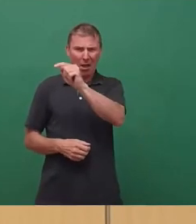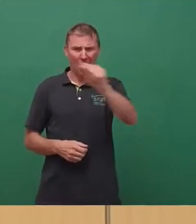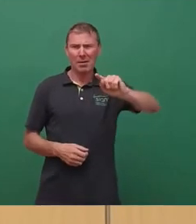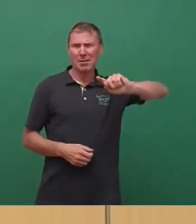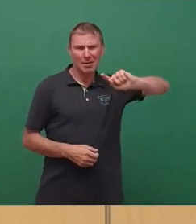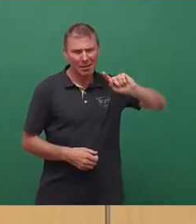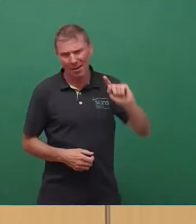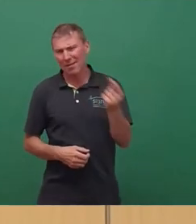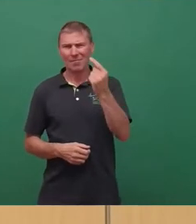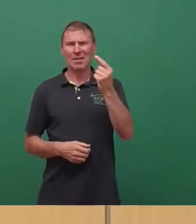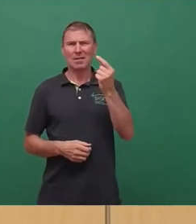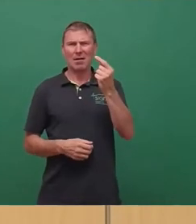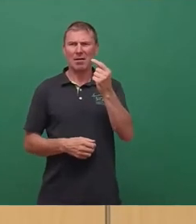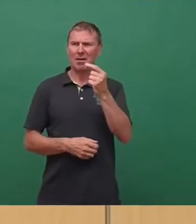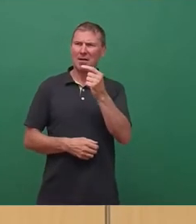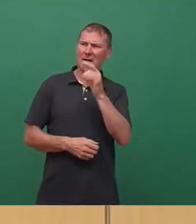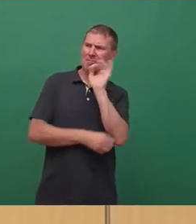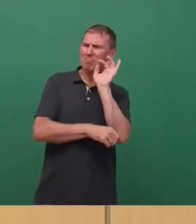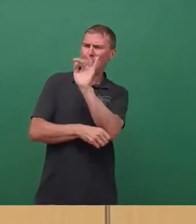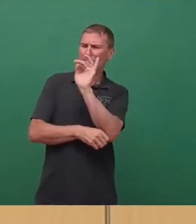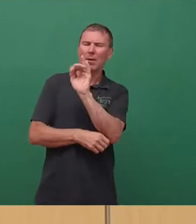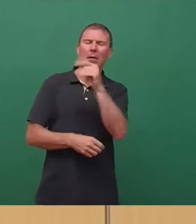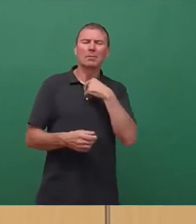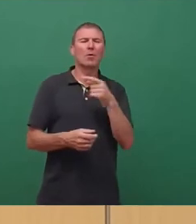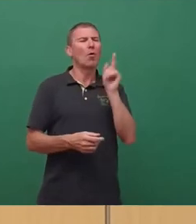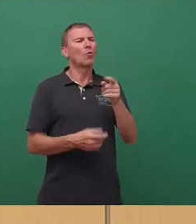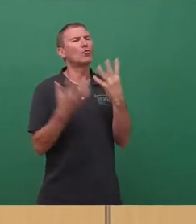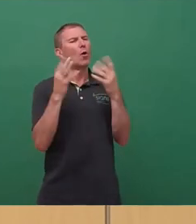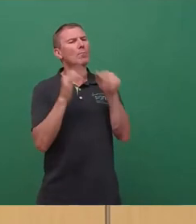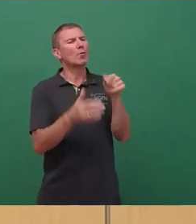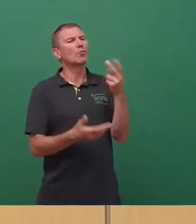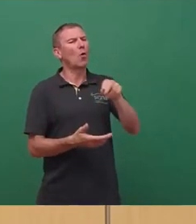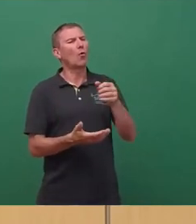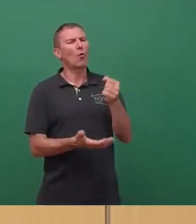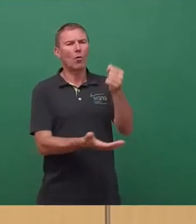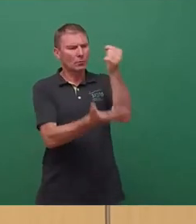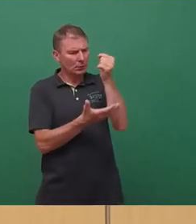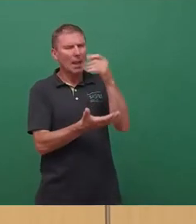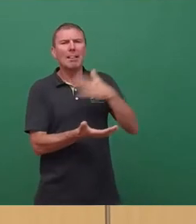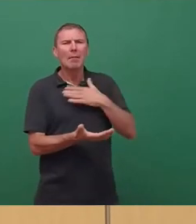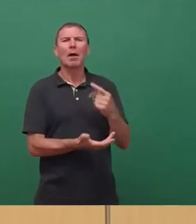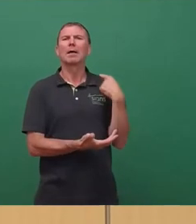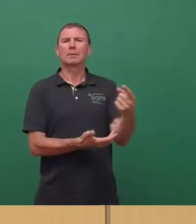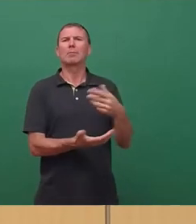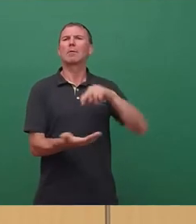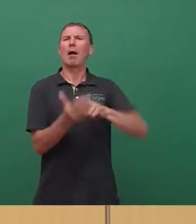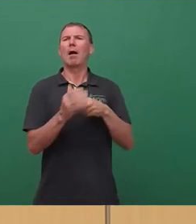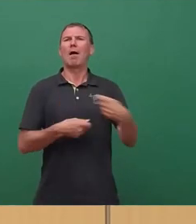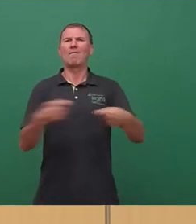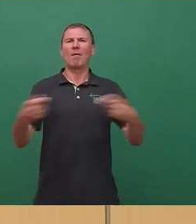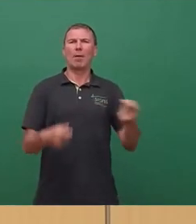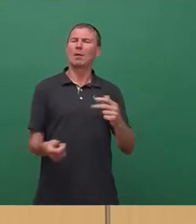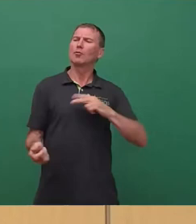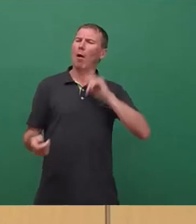die Suppe spuckte, verplante er den 109 Millionen Euro Schatz lieber gleich selbst. Für den sozialen